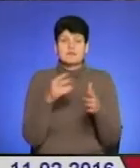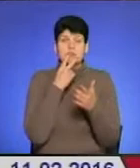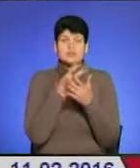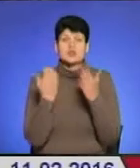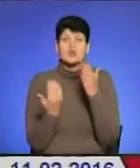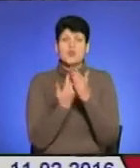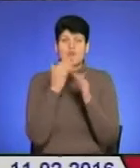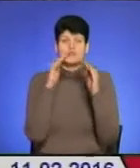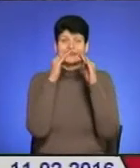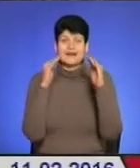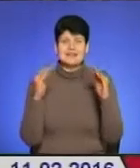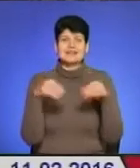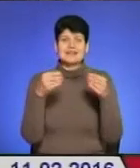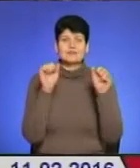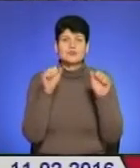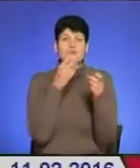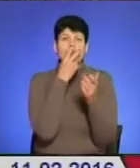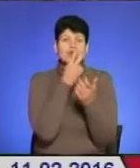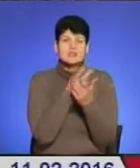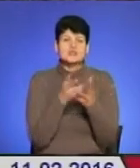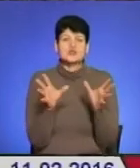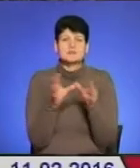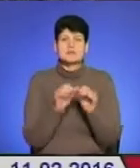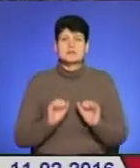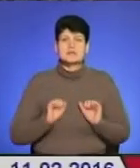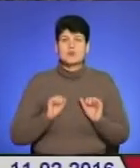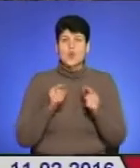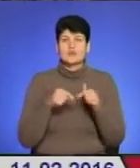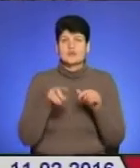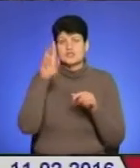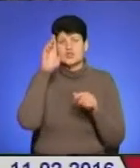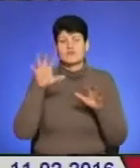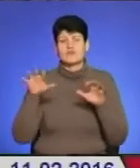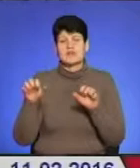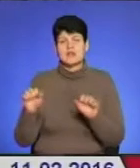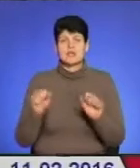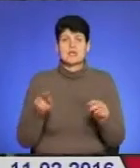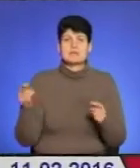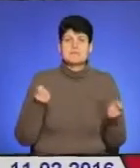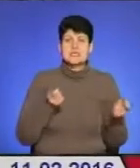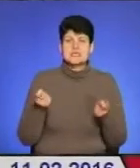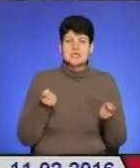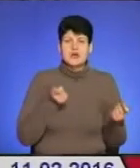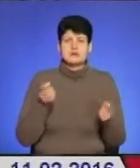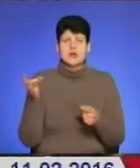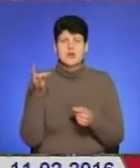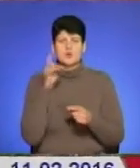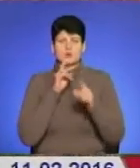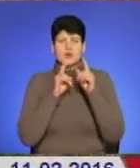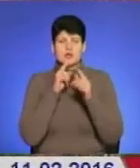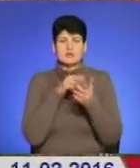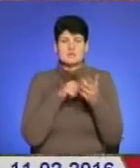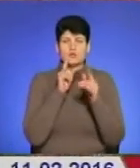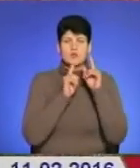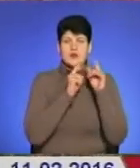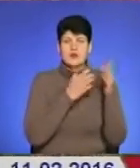дає можливість показати, що спільними зусиллями органів державної влади, адміністрації, районної ради, міської